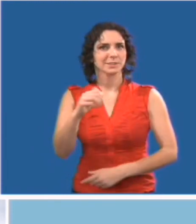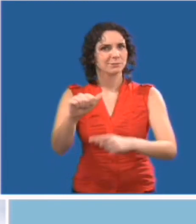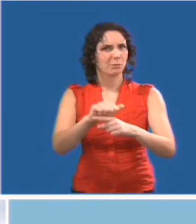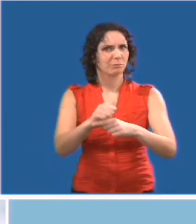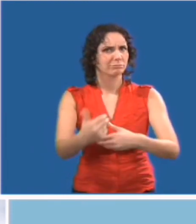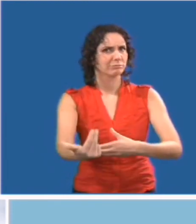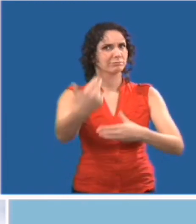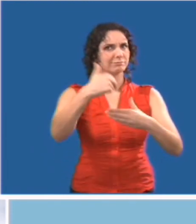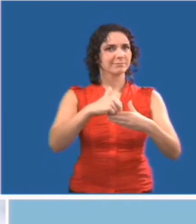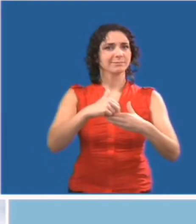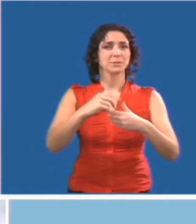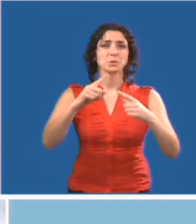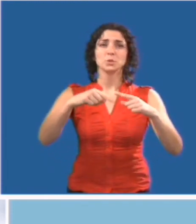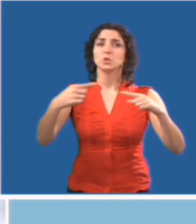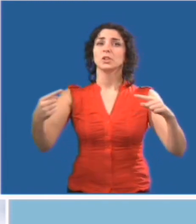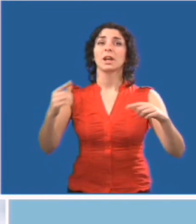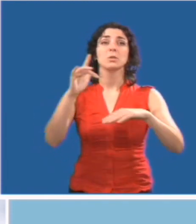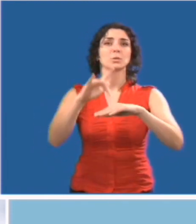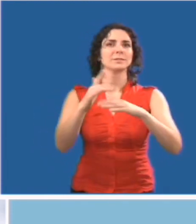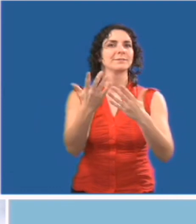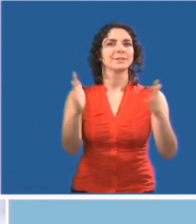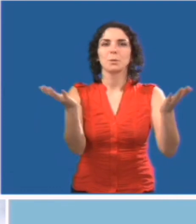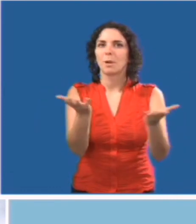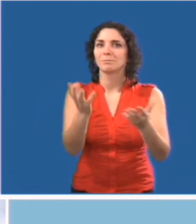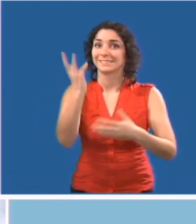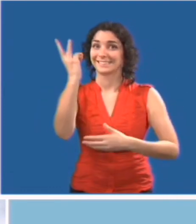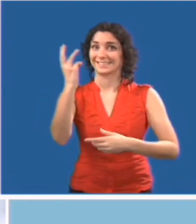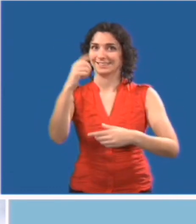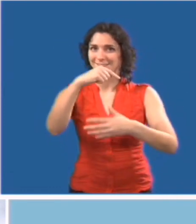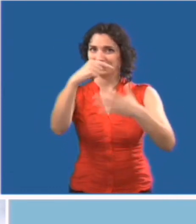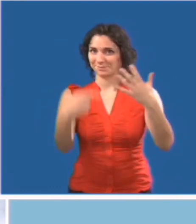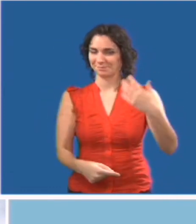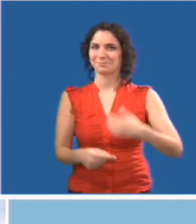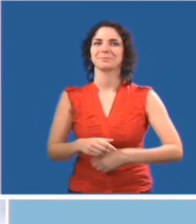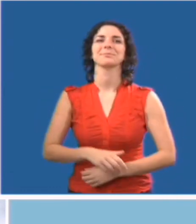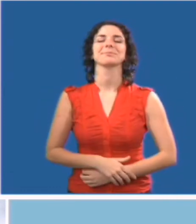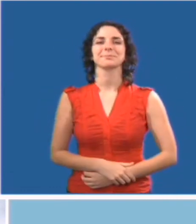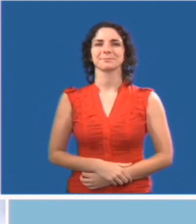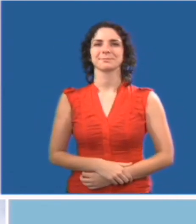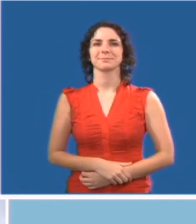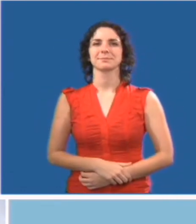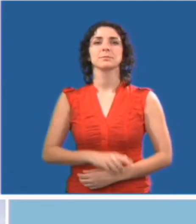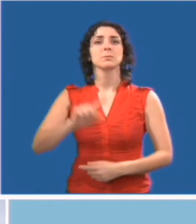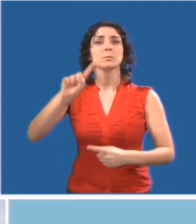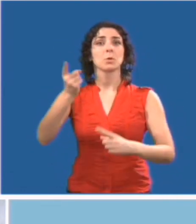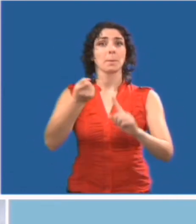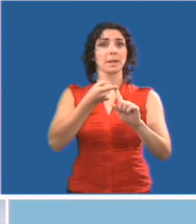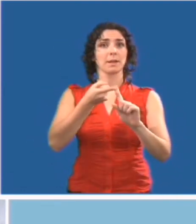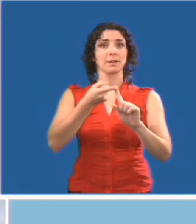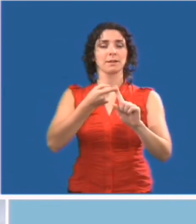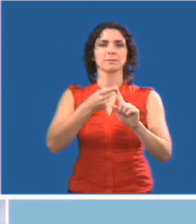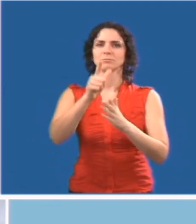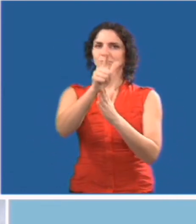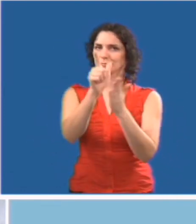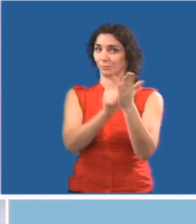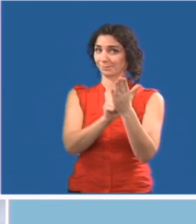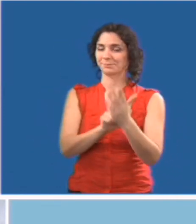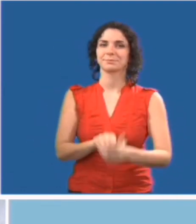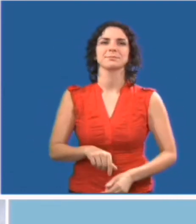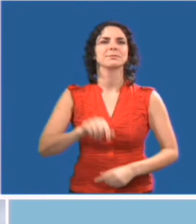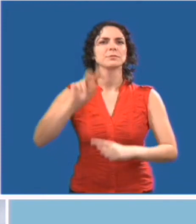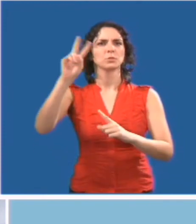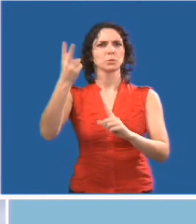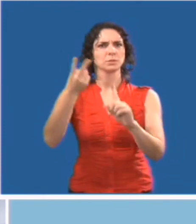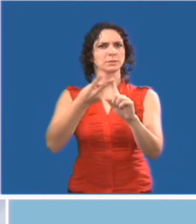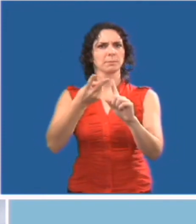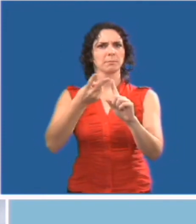Merci d'avoir participé à cette séance de formation. Nous avons traité des sujets suivants. La loi, qui